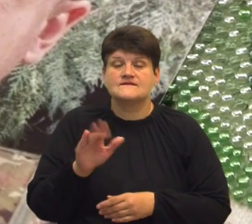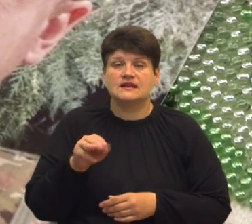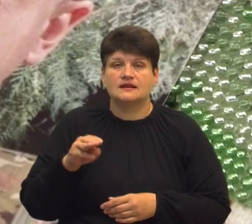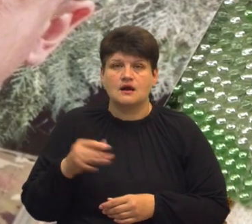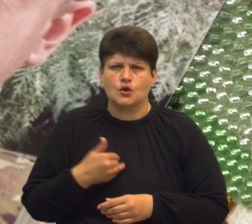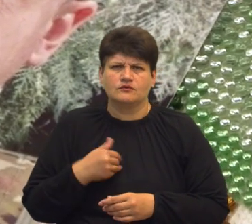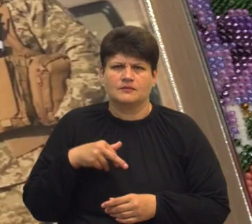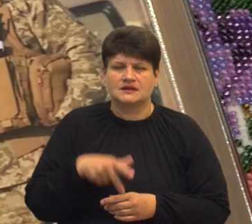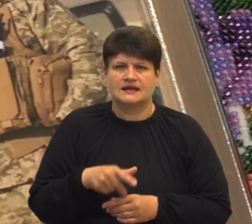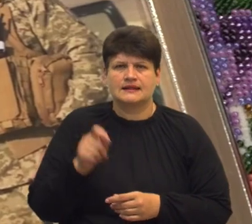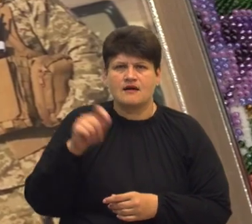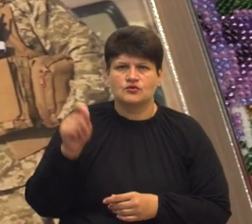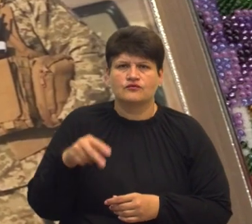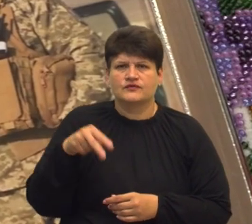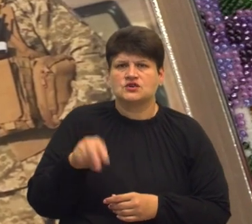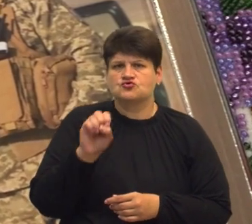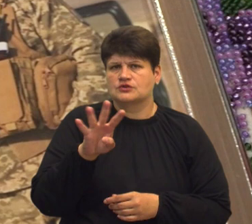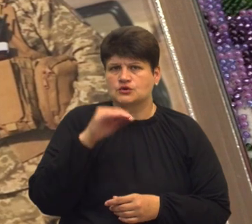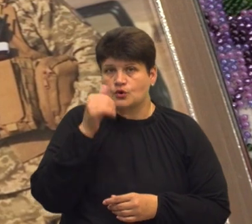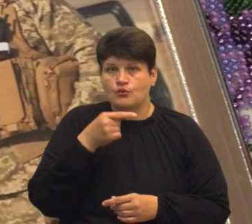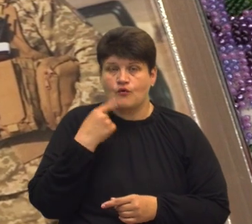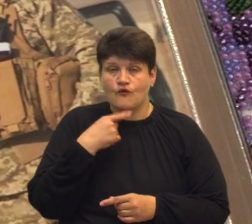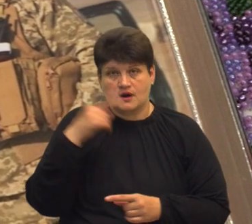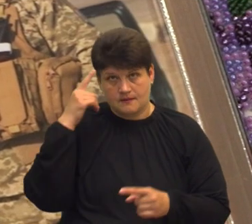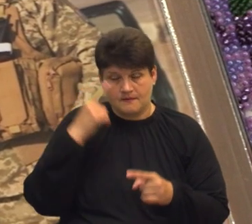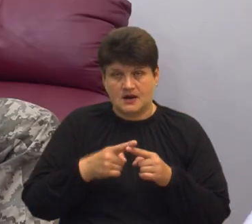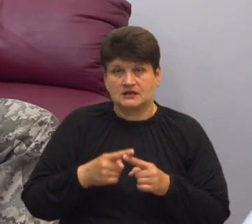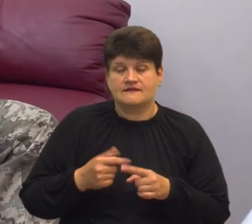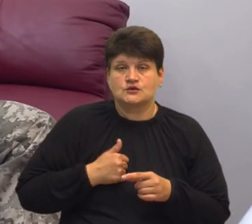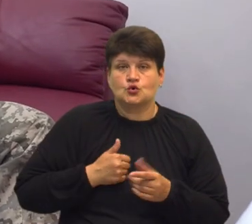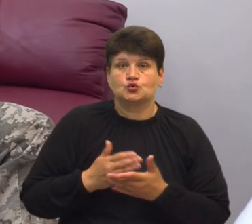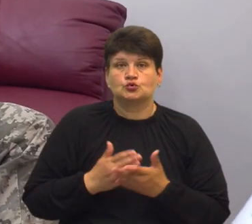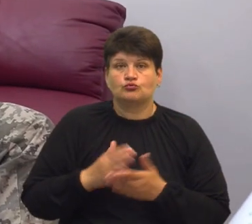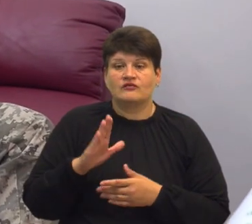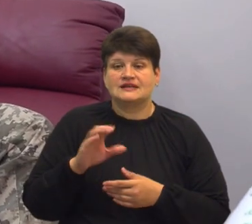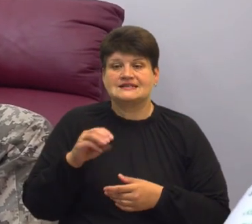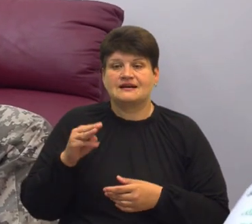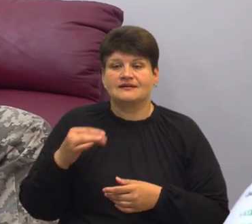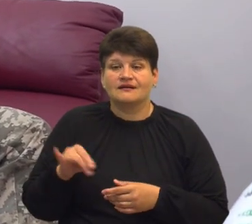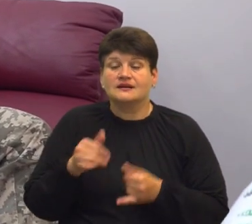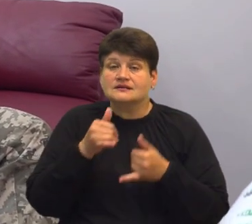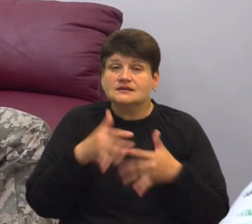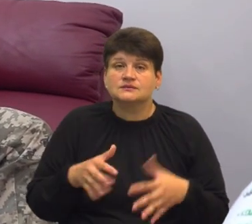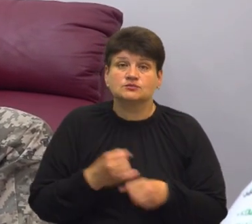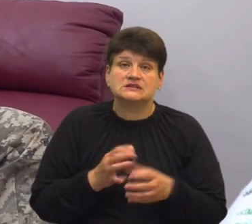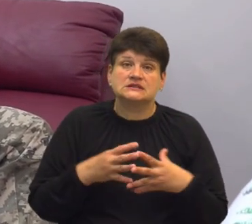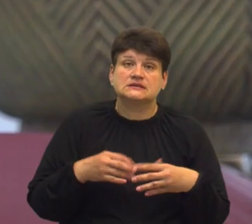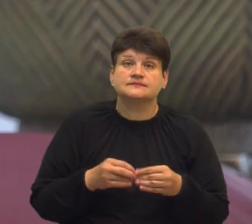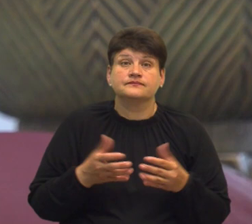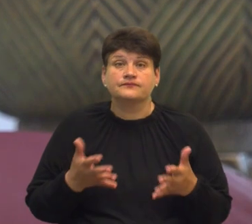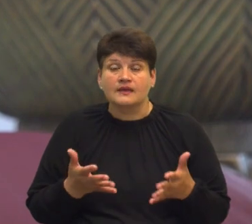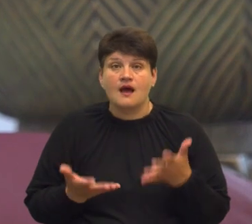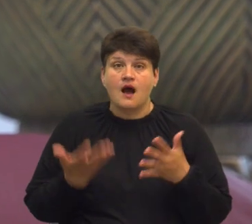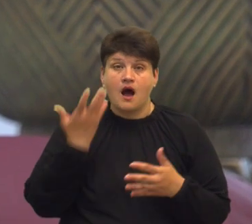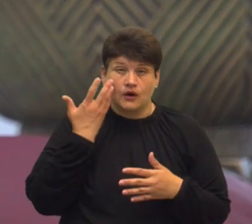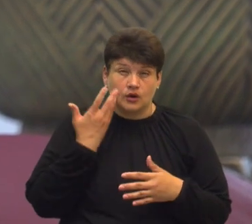війну ще в 2014-му, розповідає його брат, військовослужбовець Валентин Стадник. Проте не міг цього зробити через сімейні обставини. Але каже, коли